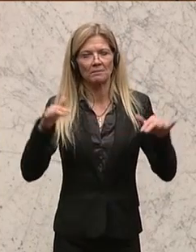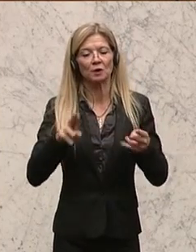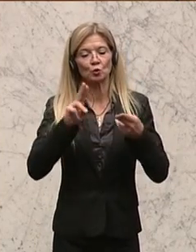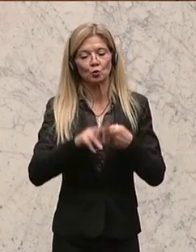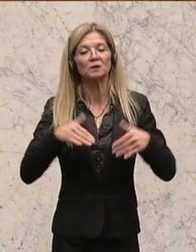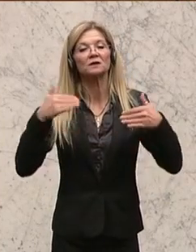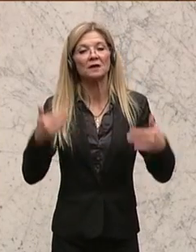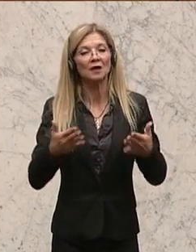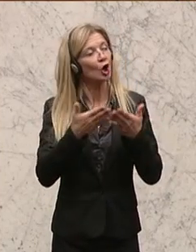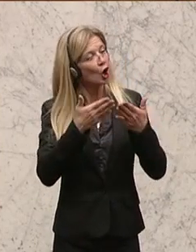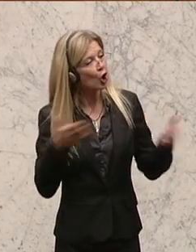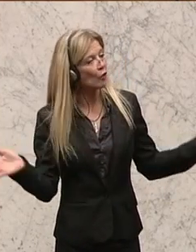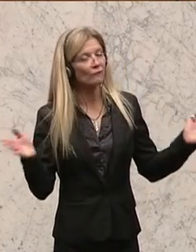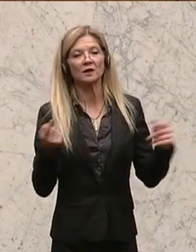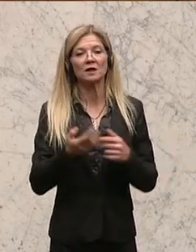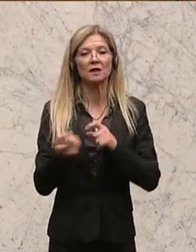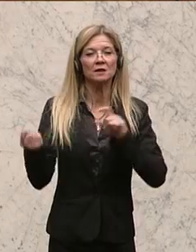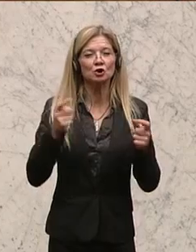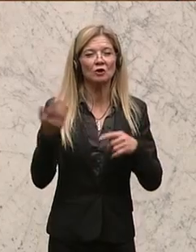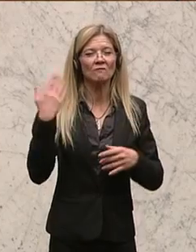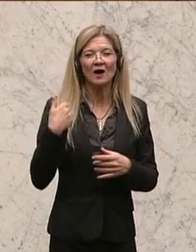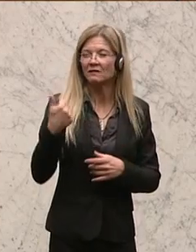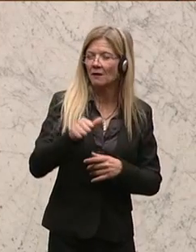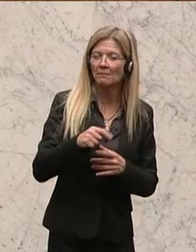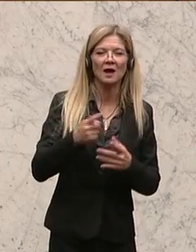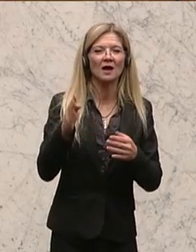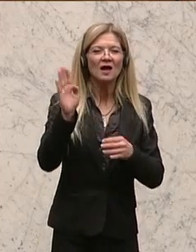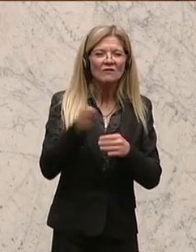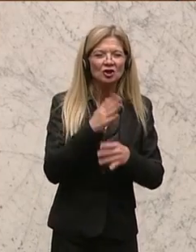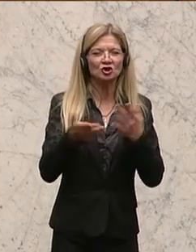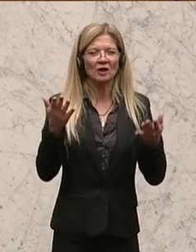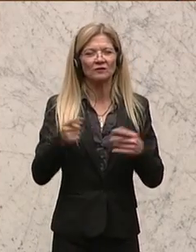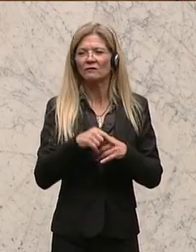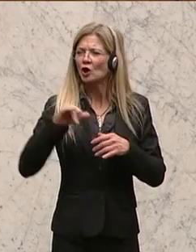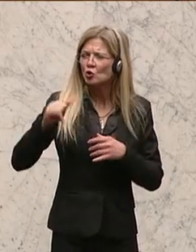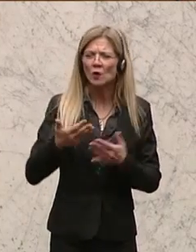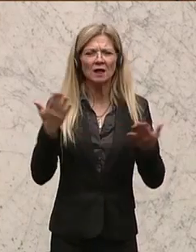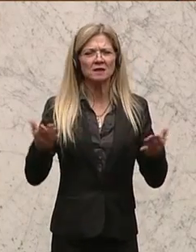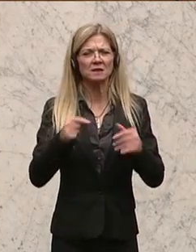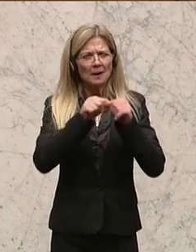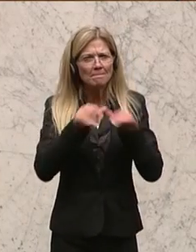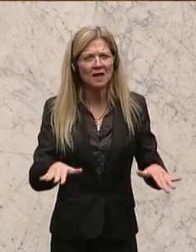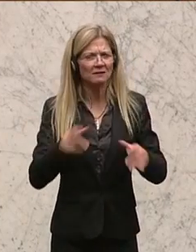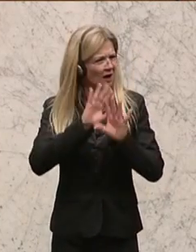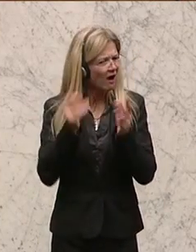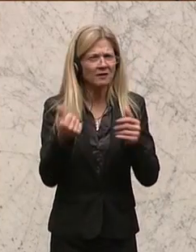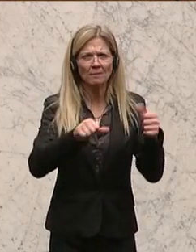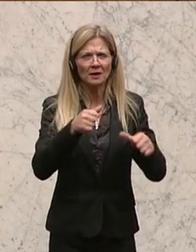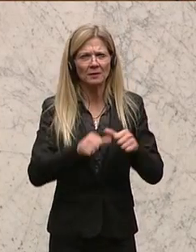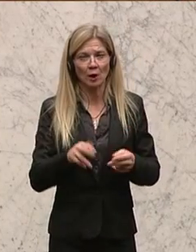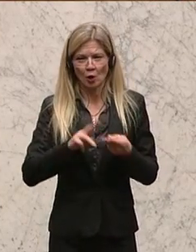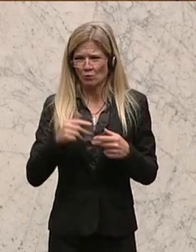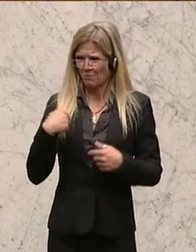öffentlichen Debatte beteiligt. Ökonomen, Politikwissenschaftler, Juristen, Medien haben sich beteiligt. Und bei uns findet alles hinter